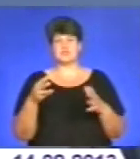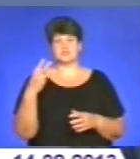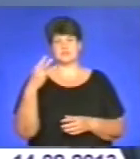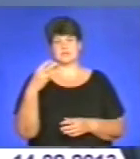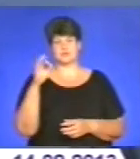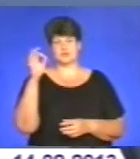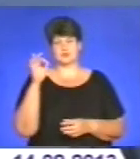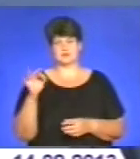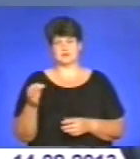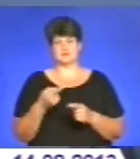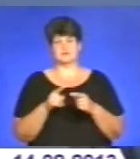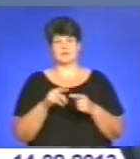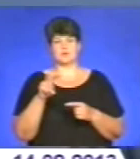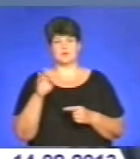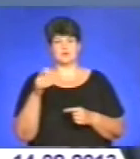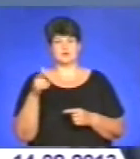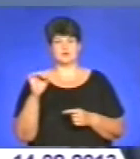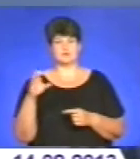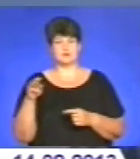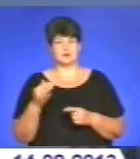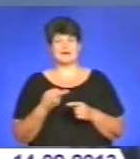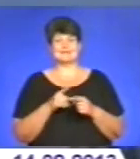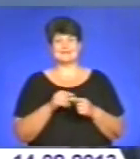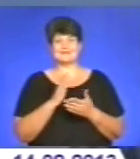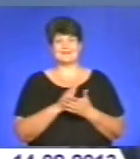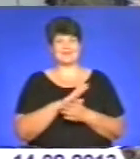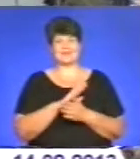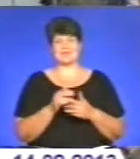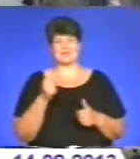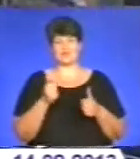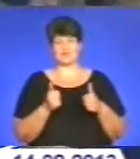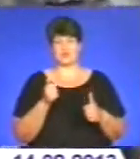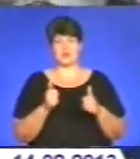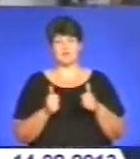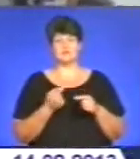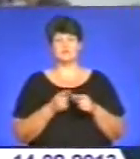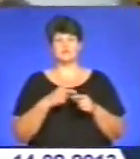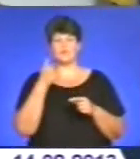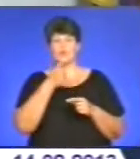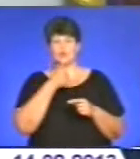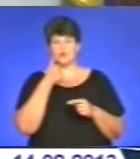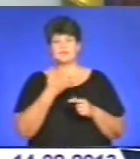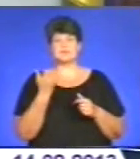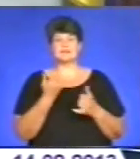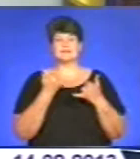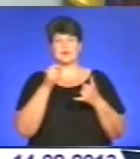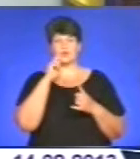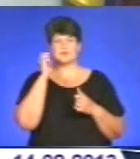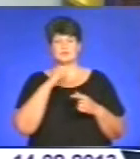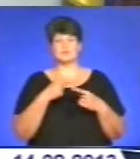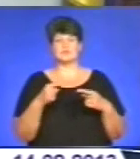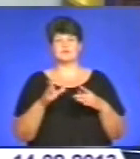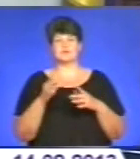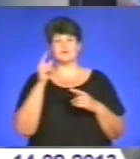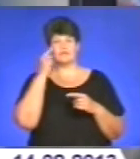% займає логістика. Це є неконкурентним. Цьогоріч для української продукції відкривається новий ринок. Китай